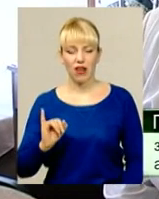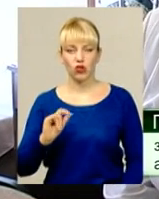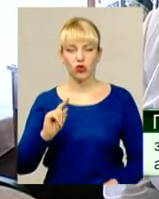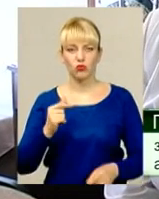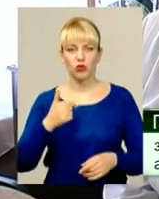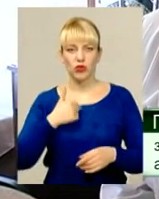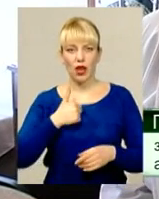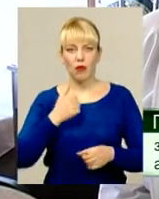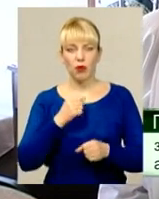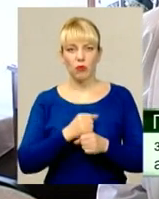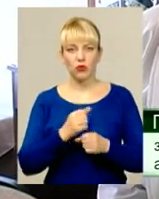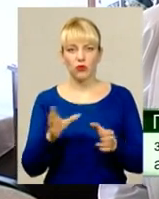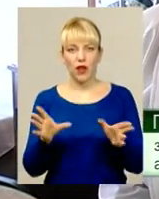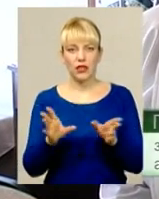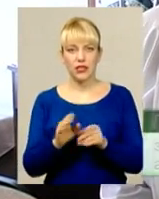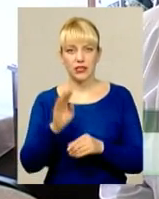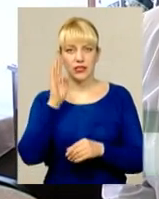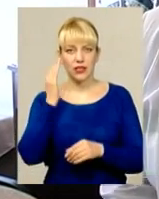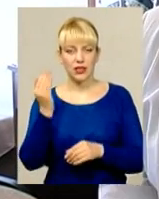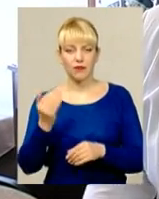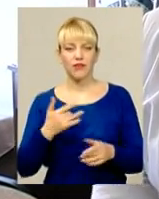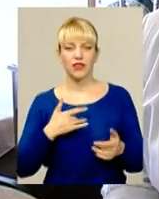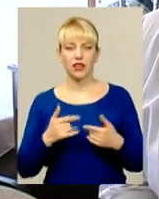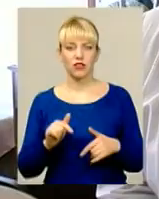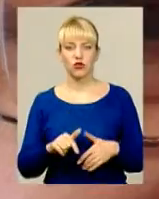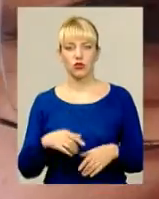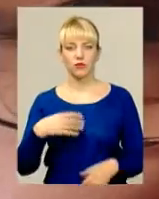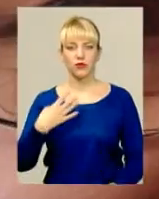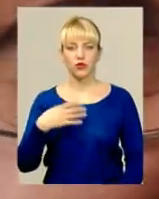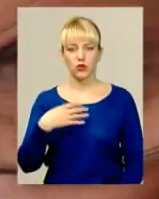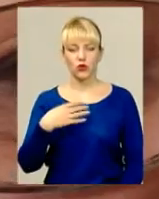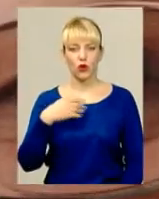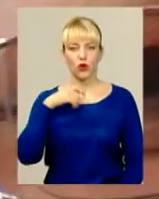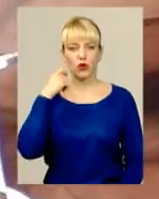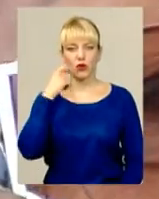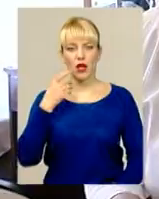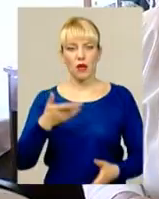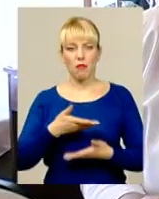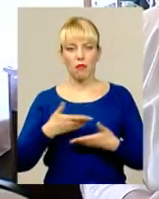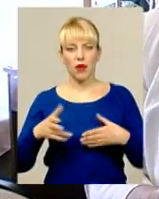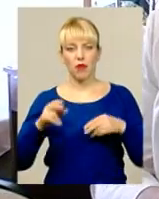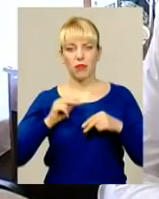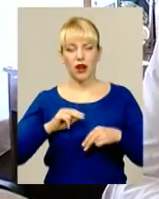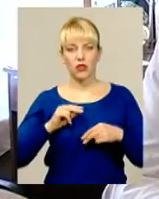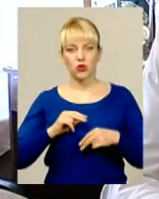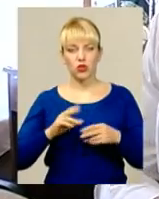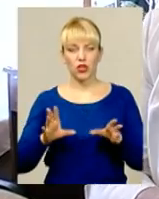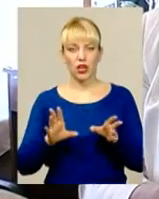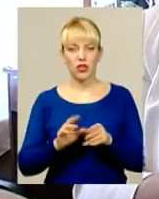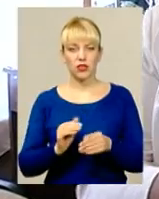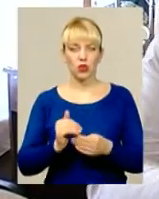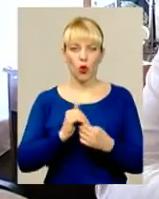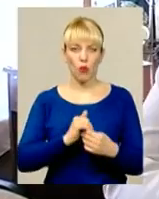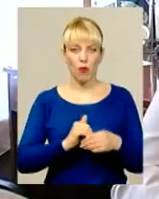пропрацювала в театрі в цьому десь 4 десятиліття. Ми працюючи разом і одне одному і допомагаємо,